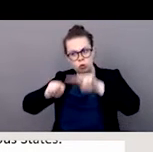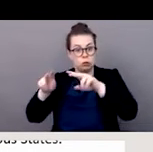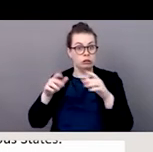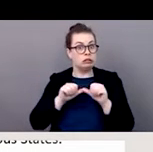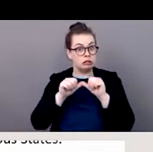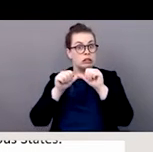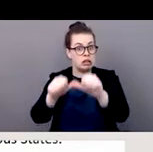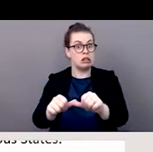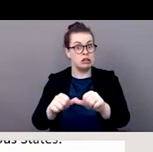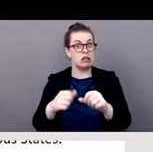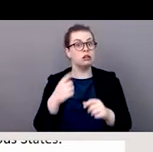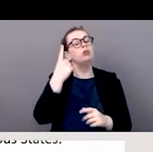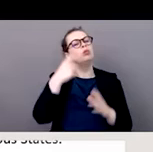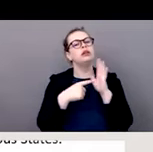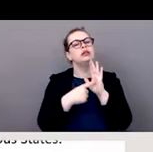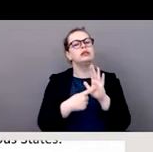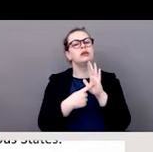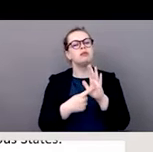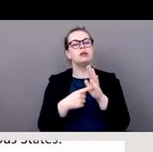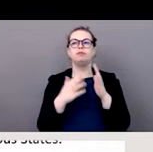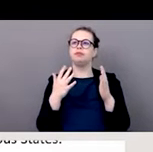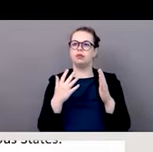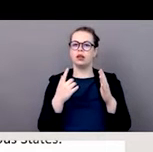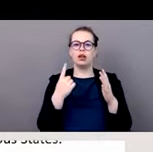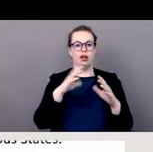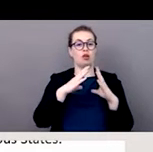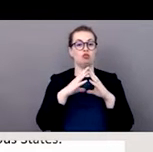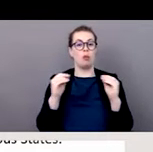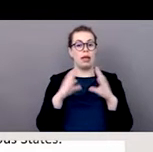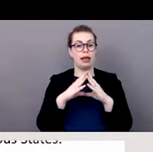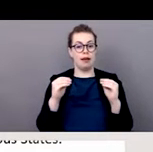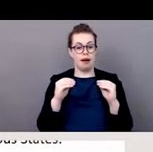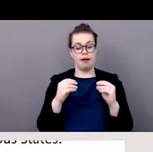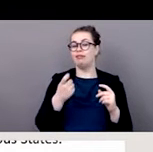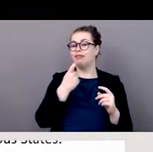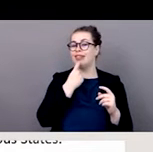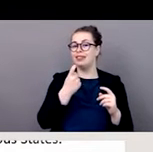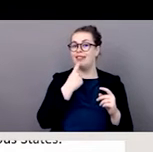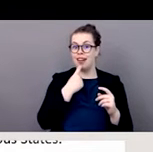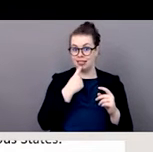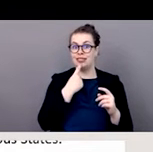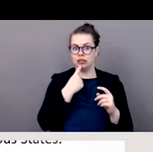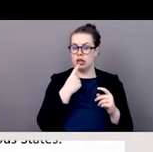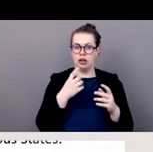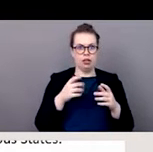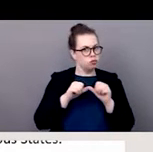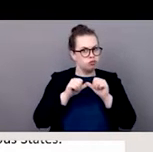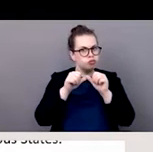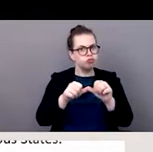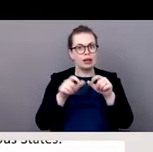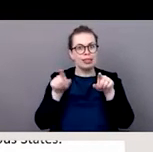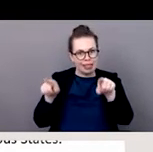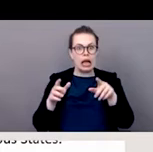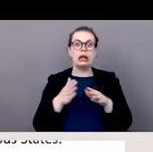bien que d'autres organisations. Il y par exemple, ces exemples pour pouvoir voir comment tout ceci fonctionne en Roumanie, en